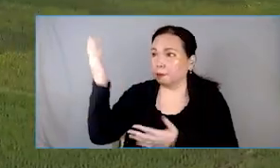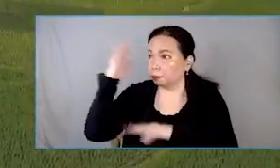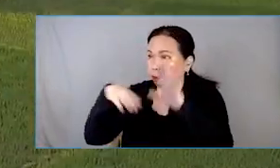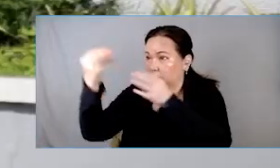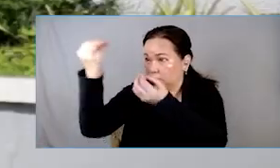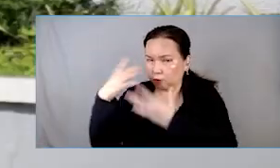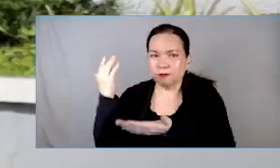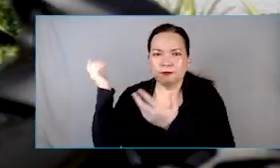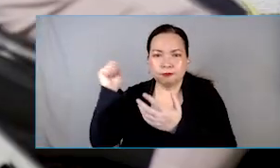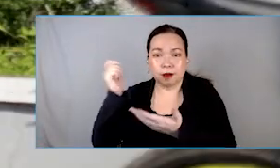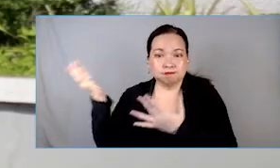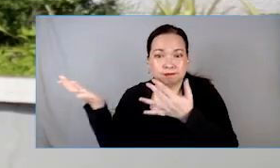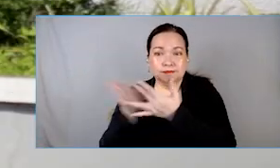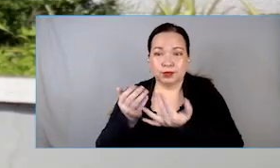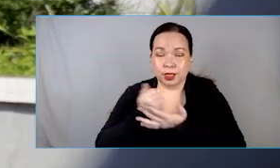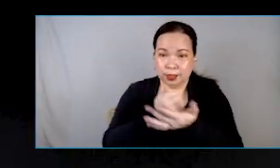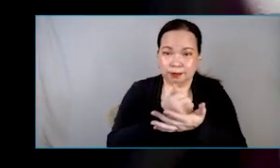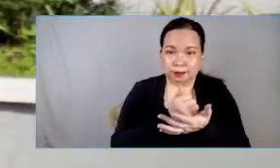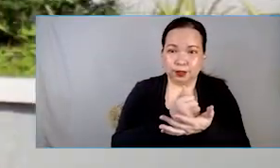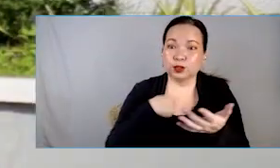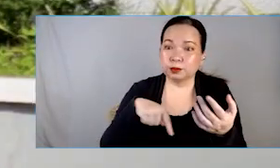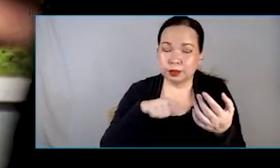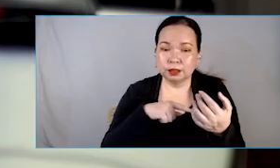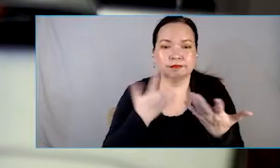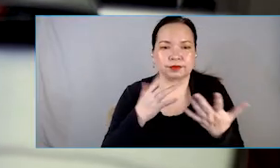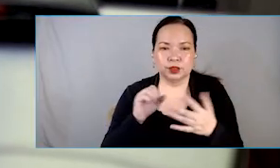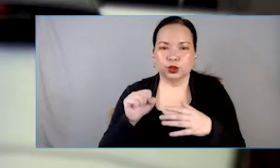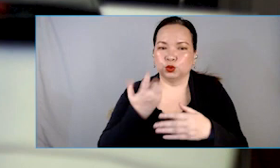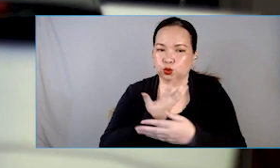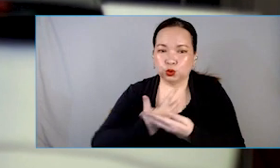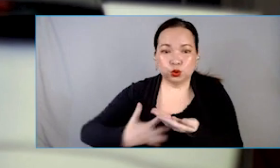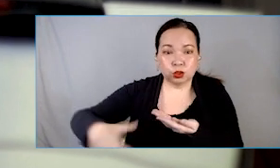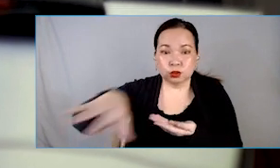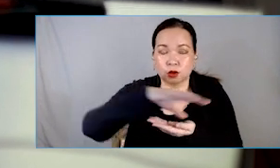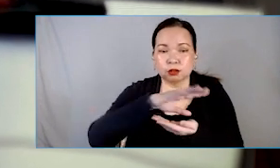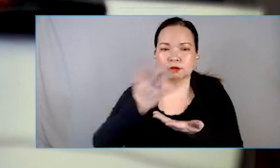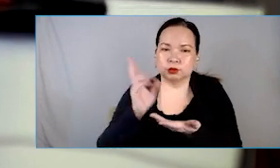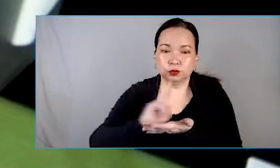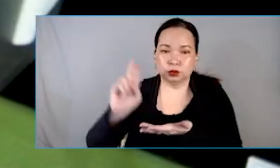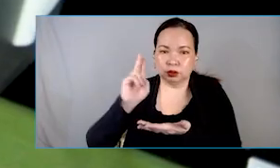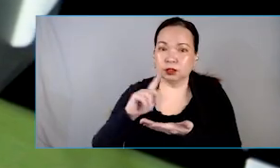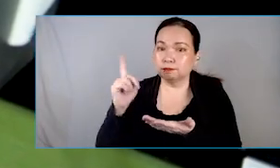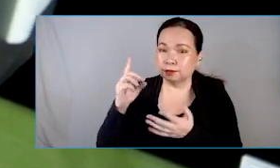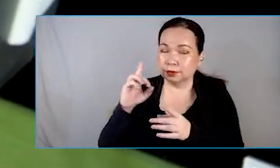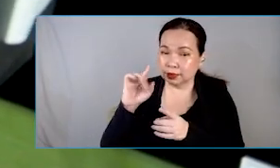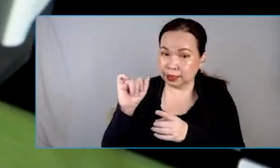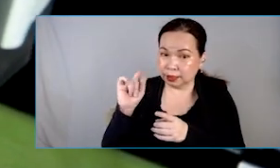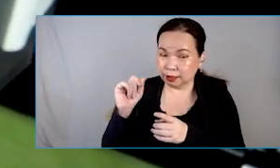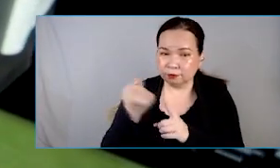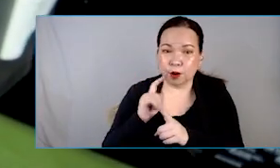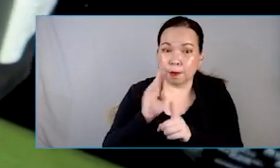farmers. For the Sorsogon State University, the data that were collected from Barangay Gulang-Gulang offered them